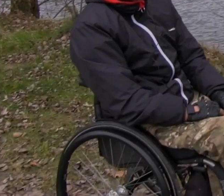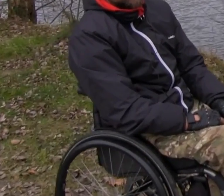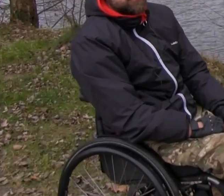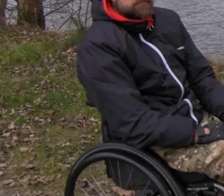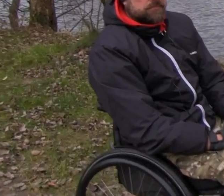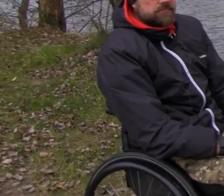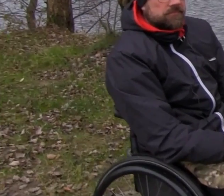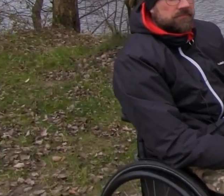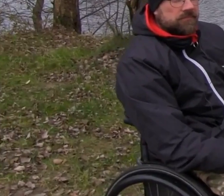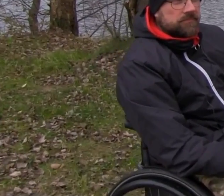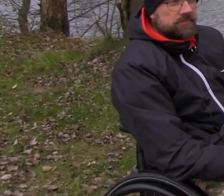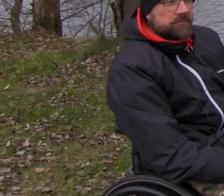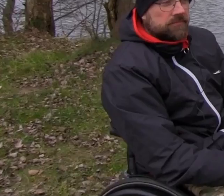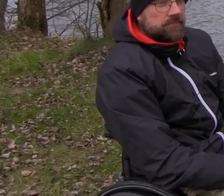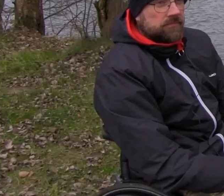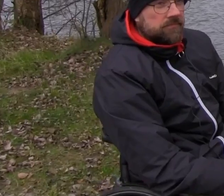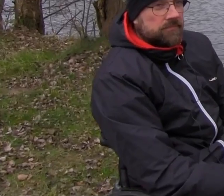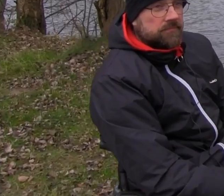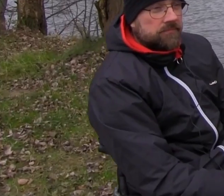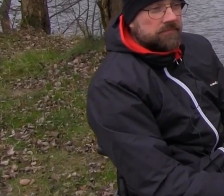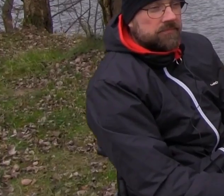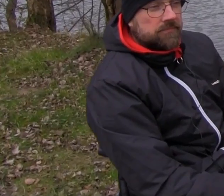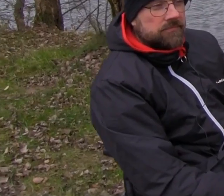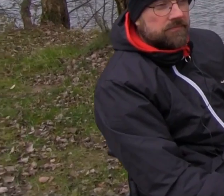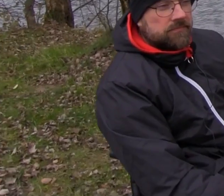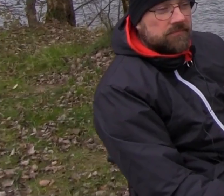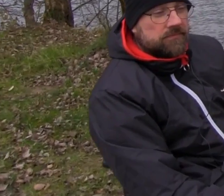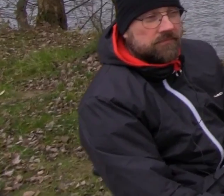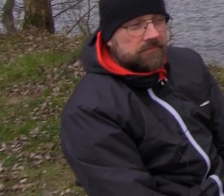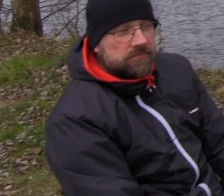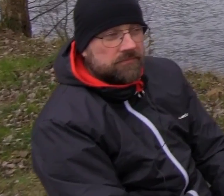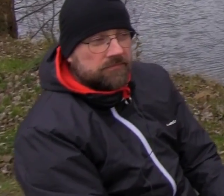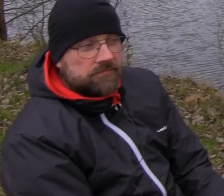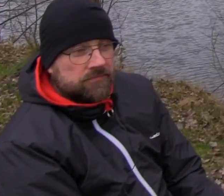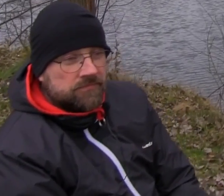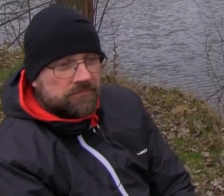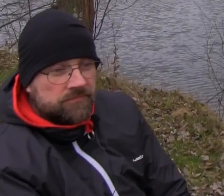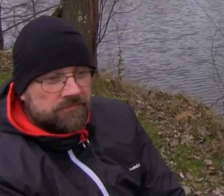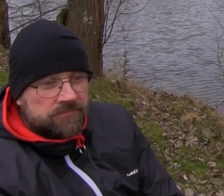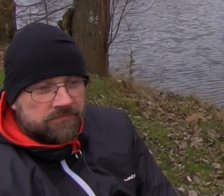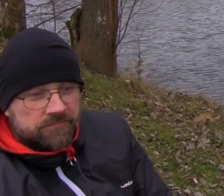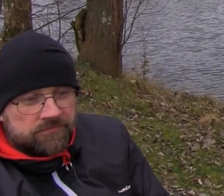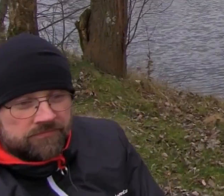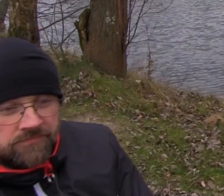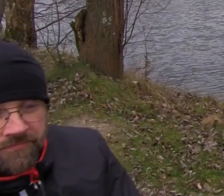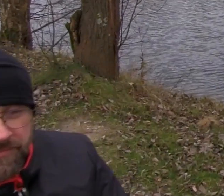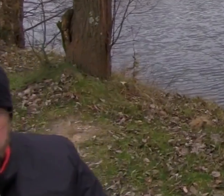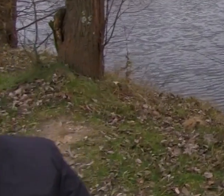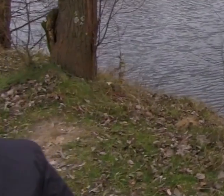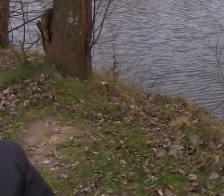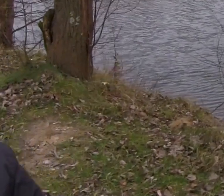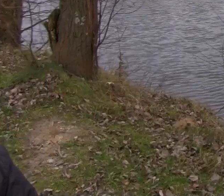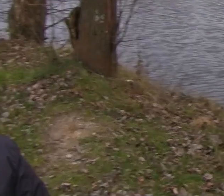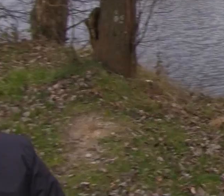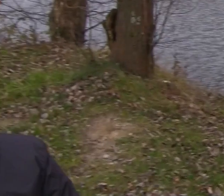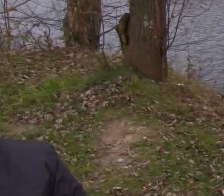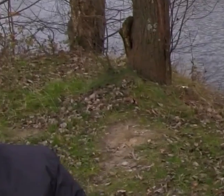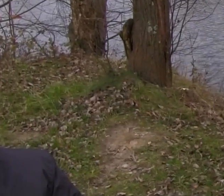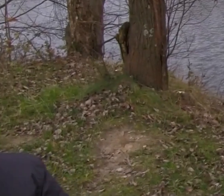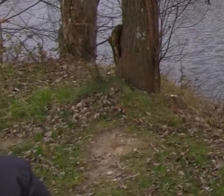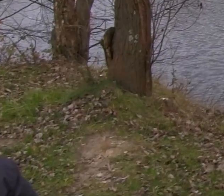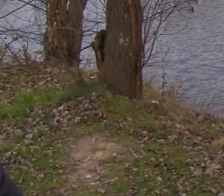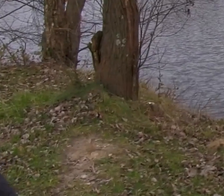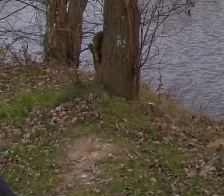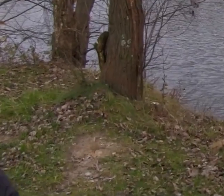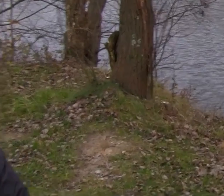te kilka tysięcy złotych, które pozwoliły jakieś te pierwsze potrzeby wtedy zaspokoić. Fajna akcja,